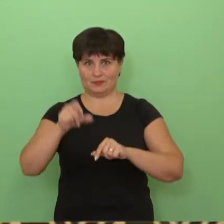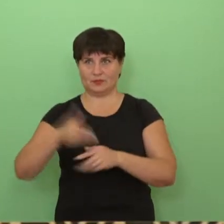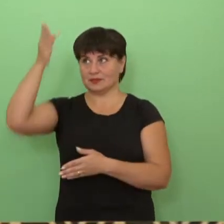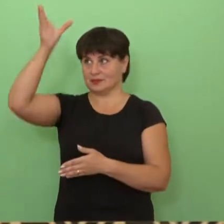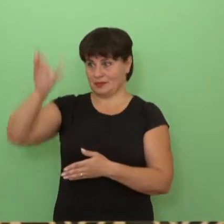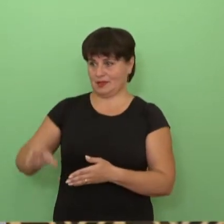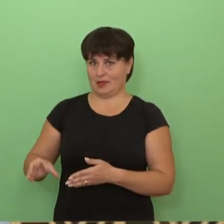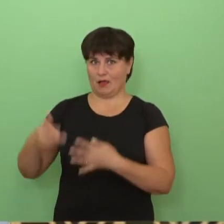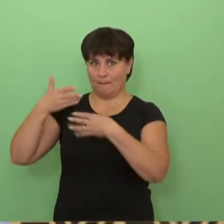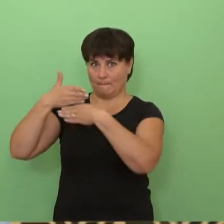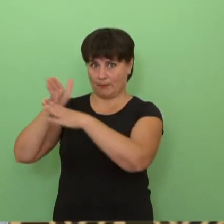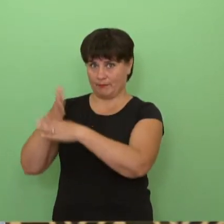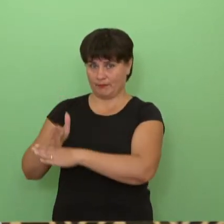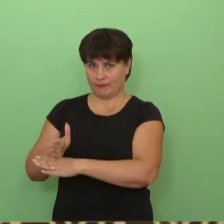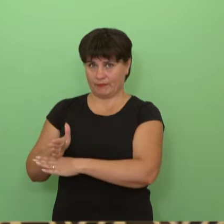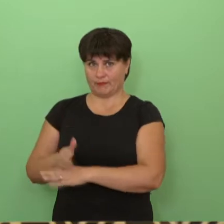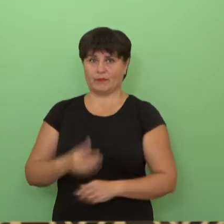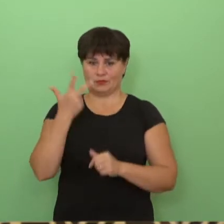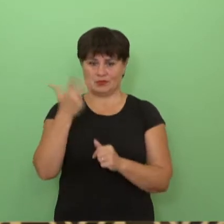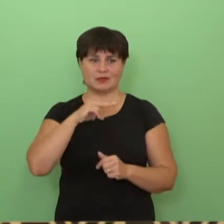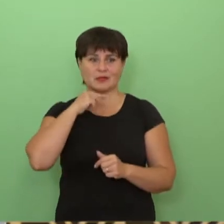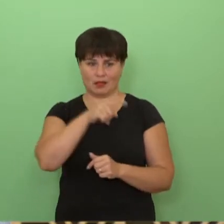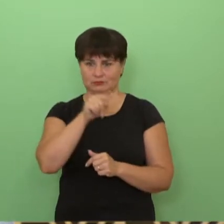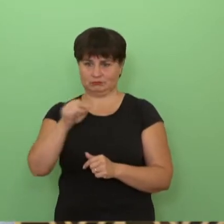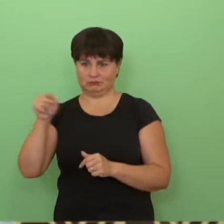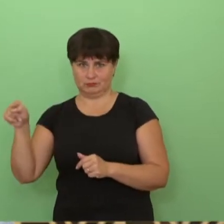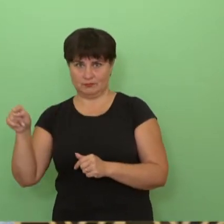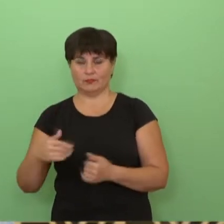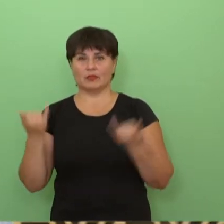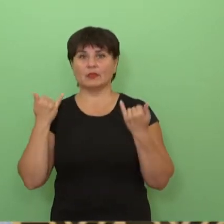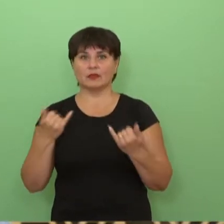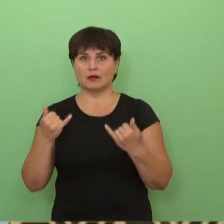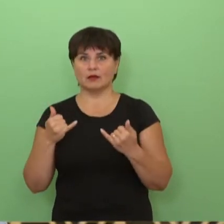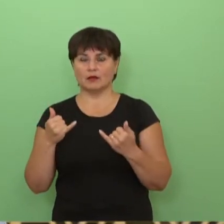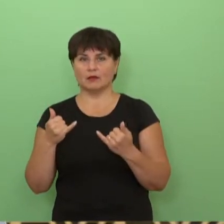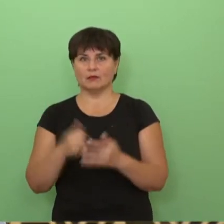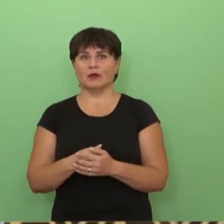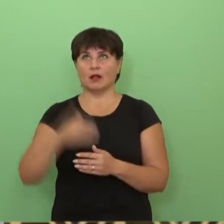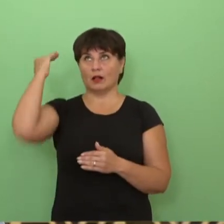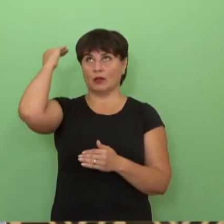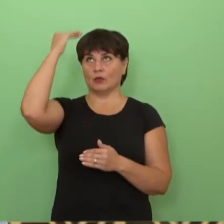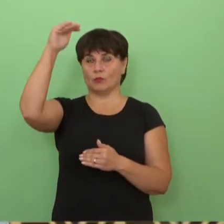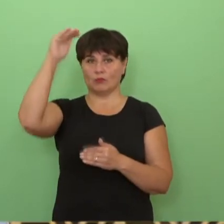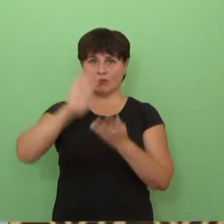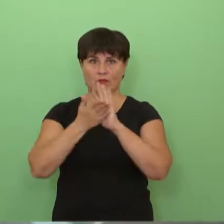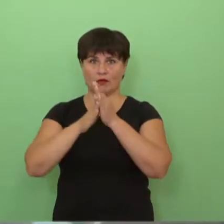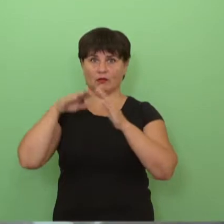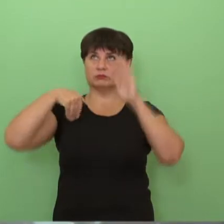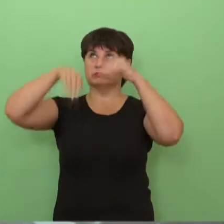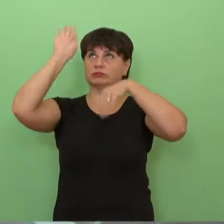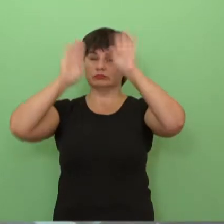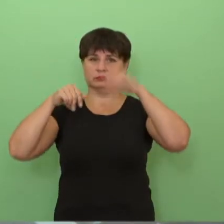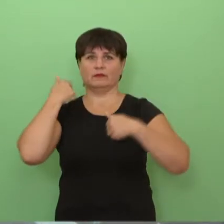lubas, sienas, paskui dažysės, taip pat jau išlygino grindis,